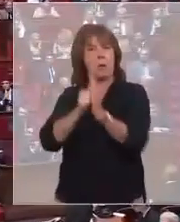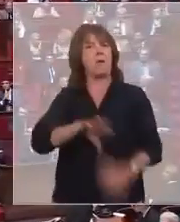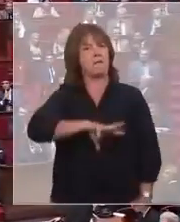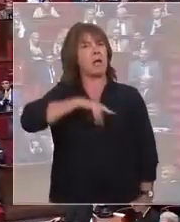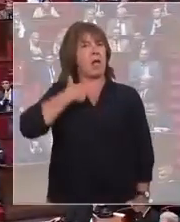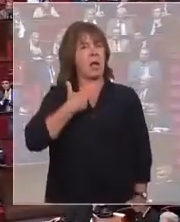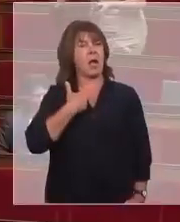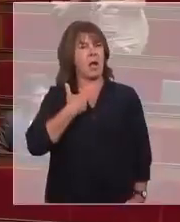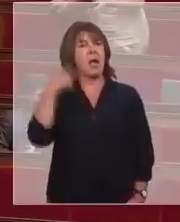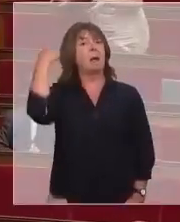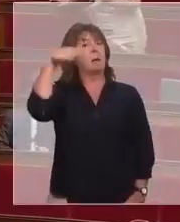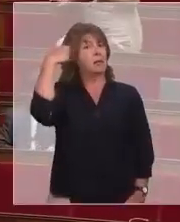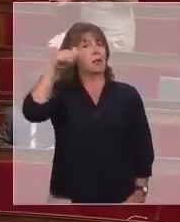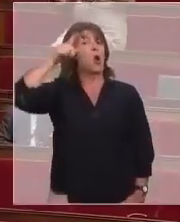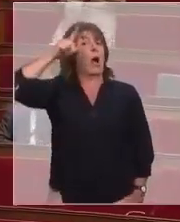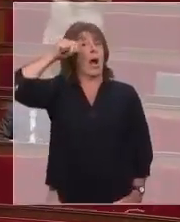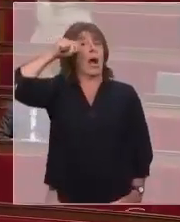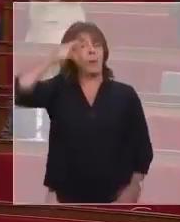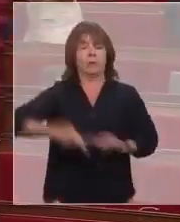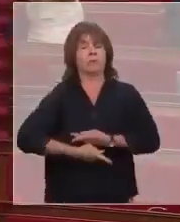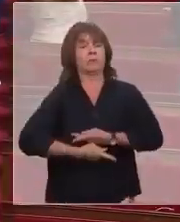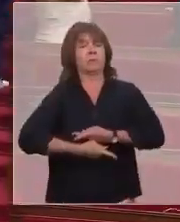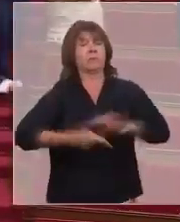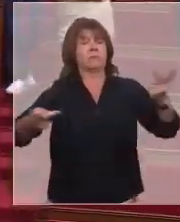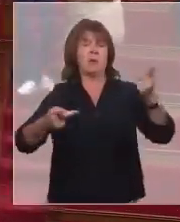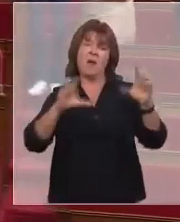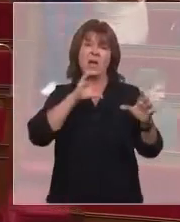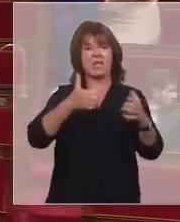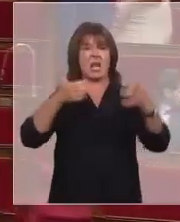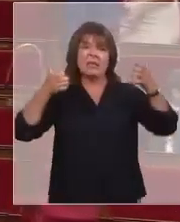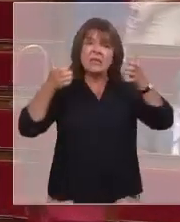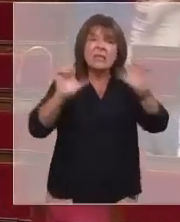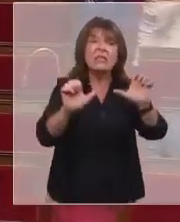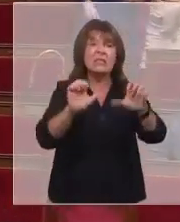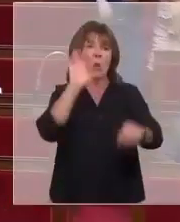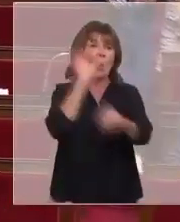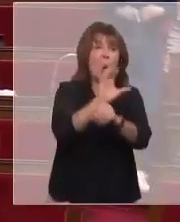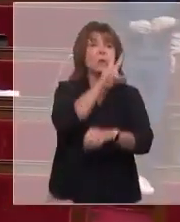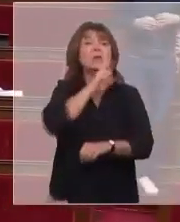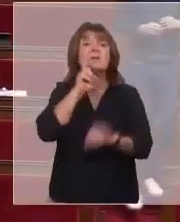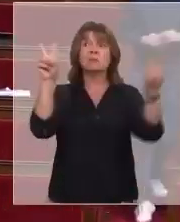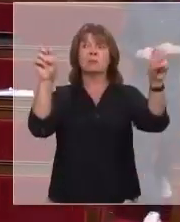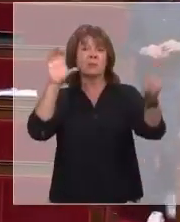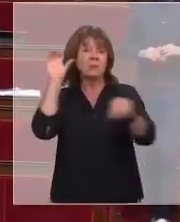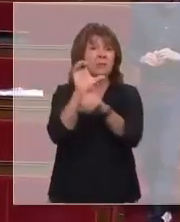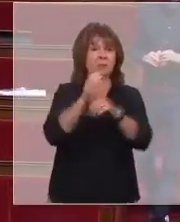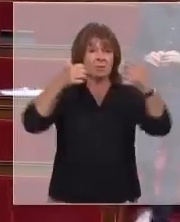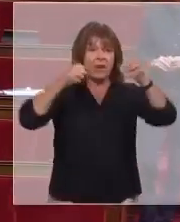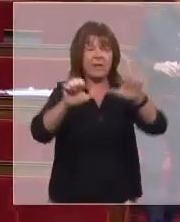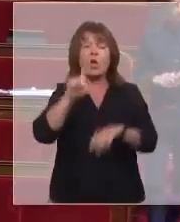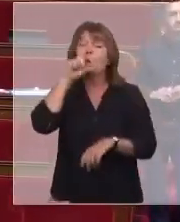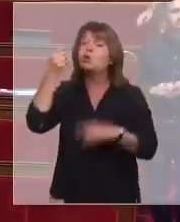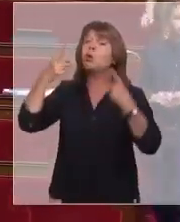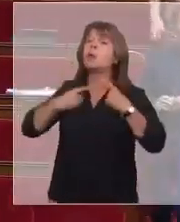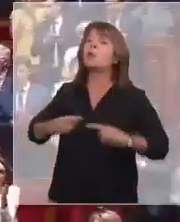permanence, le président de la République dit pour lutter contre l'antisémitisme. Monsieur